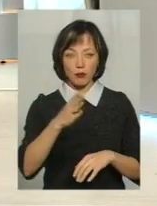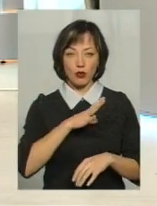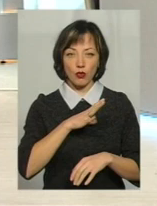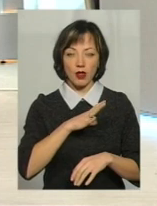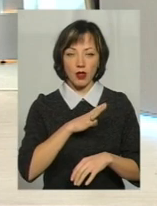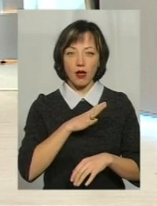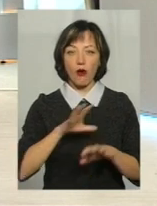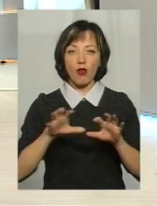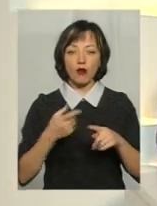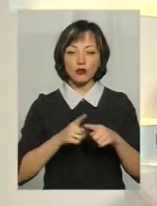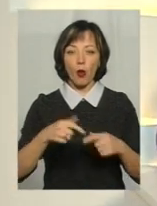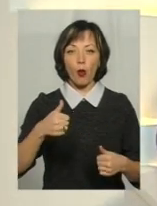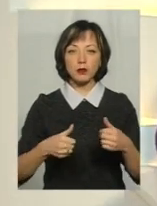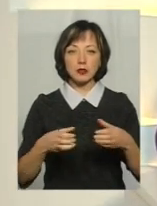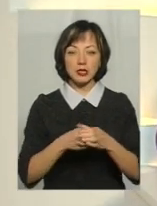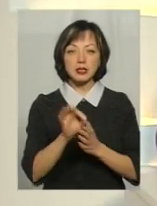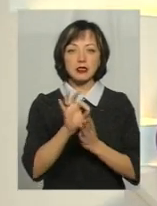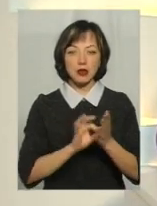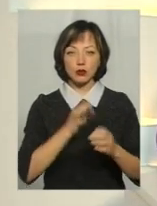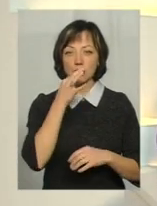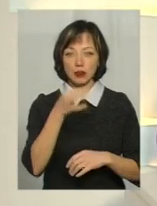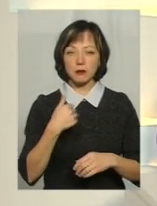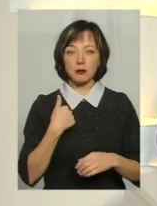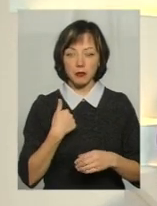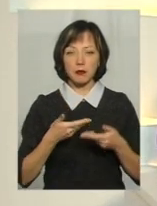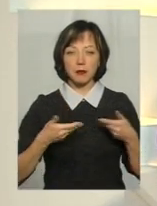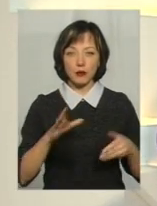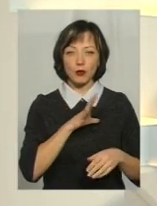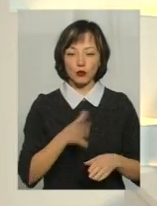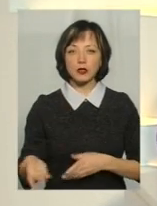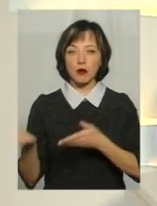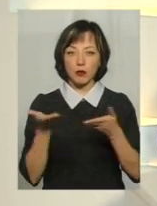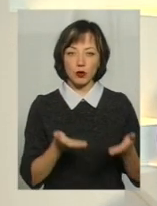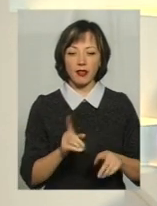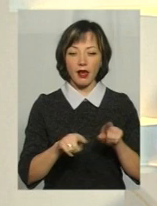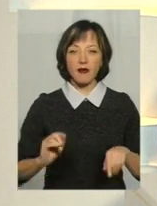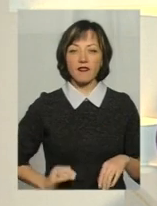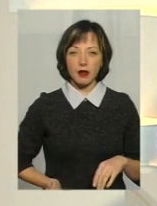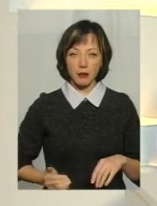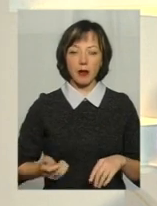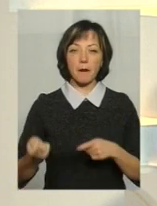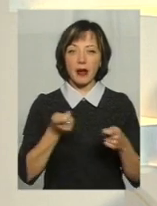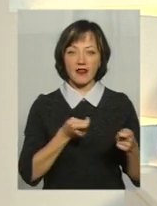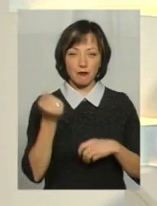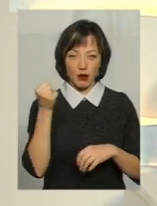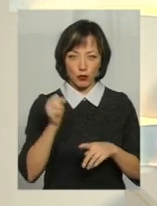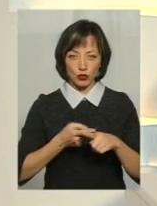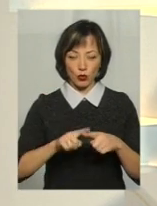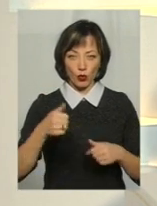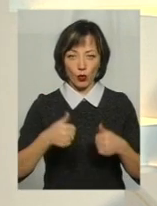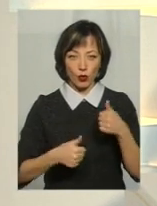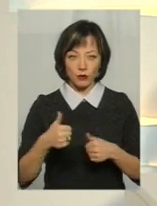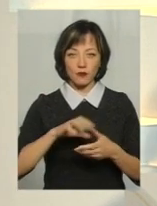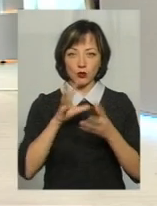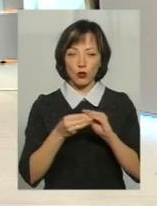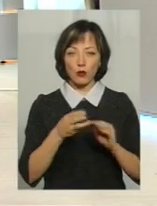комітету. Одразу скажу, що ми запрошували перевізників, деяких, які стали переможцями цього конкурсу.